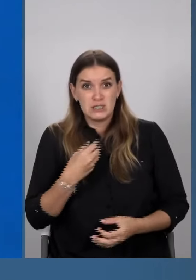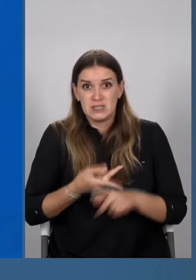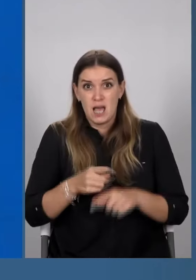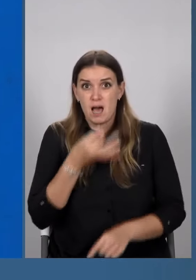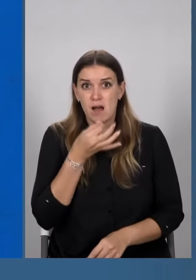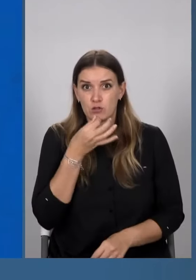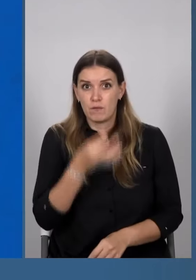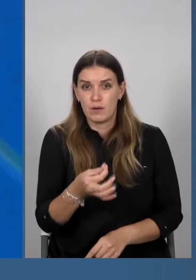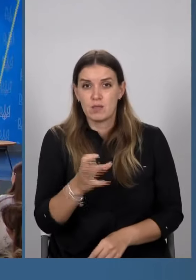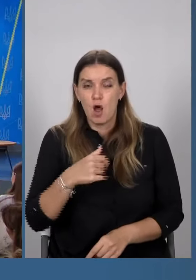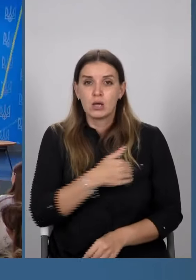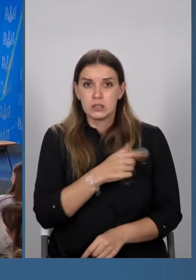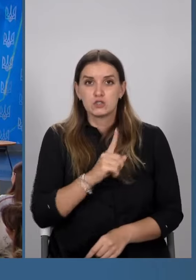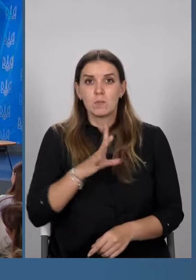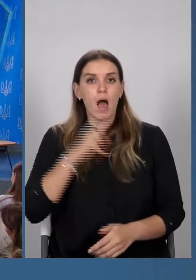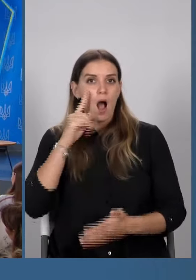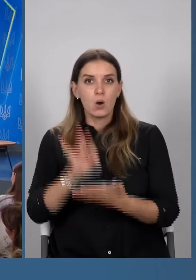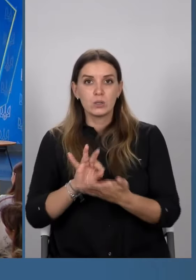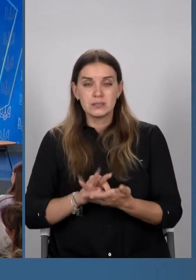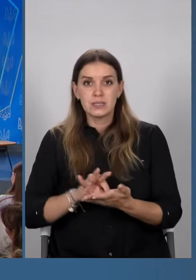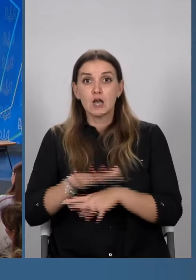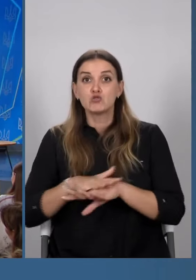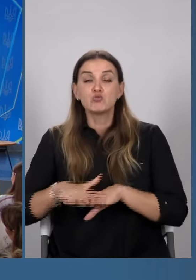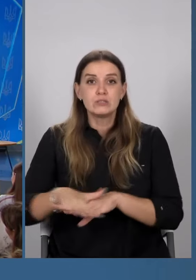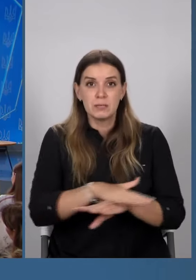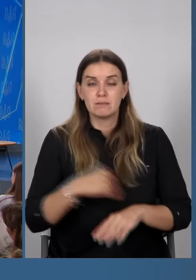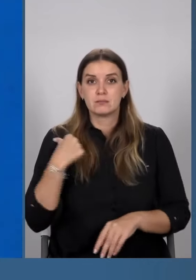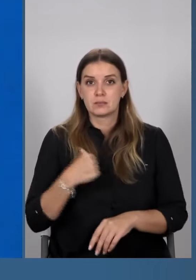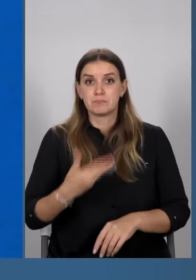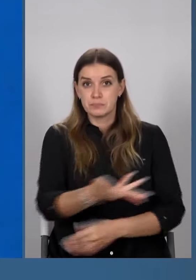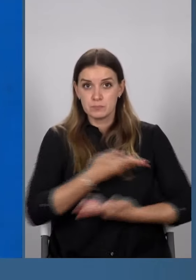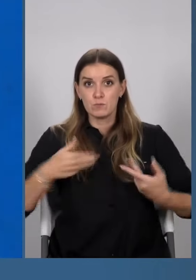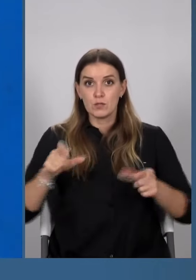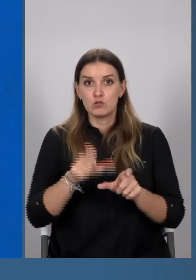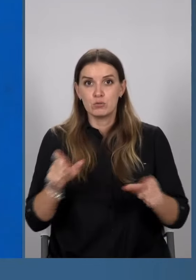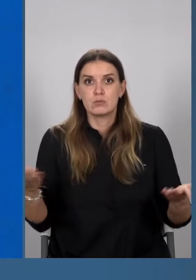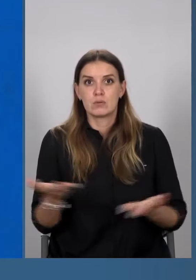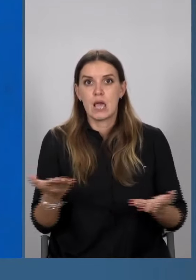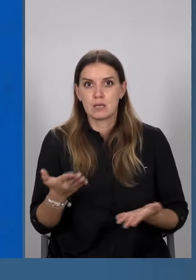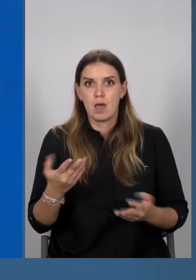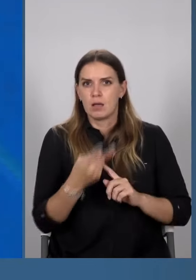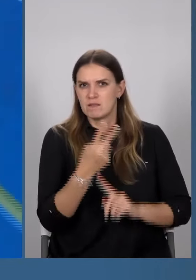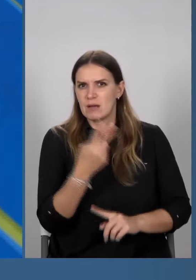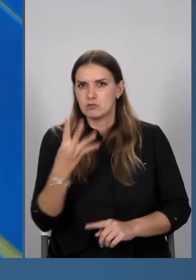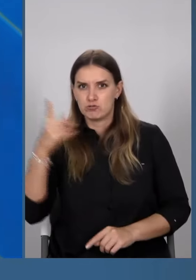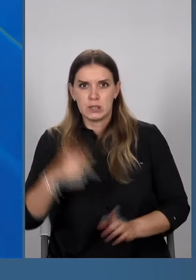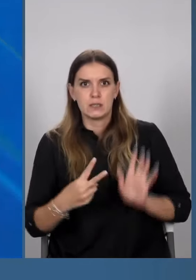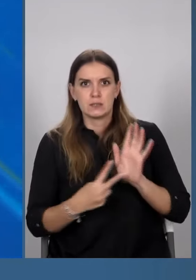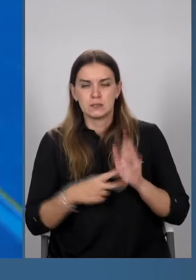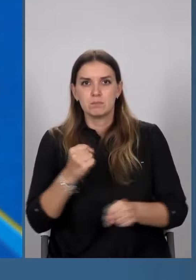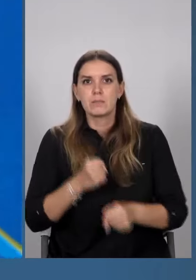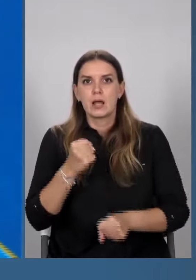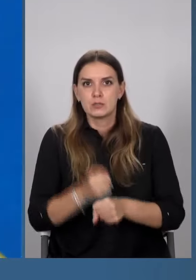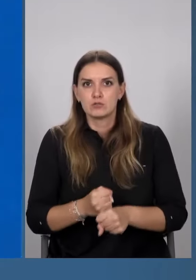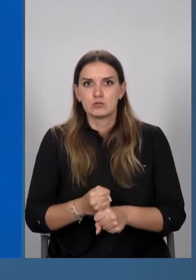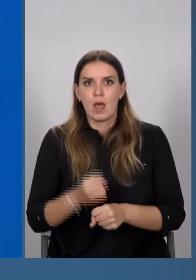говорити, але хотілося б, щоб була оцінка суспільствам цього, саме наших людей, які 24 на 7 працюють